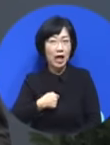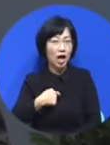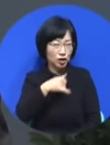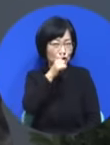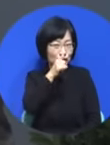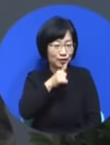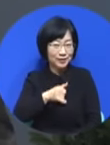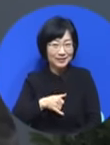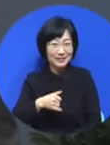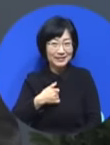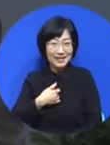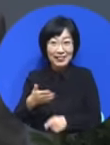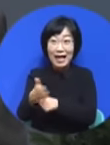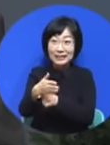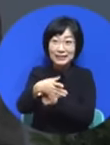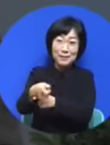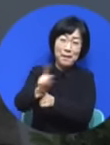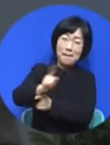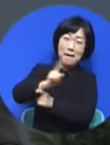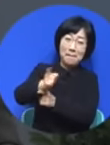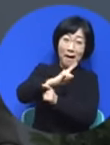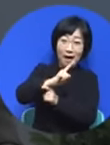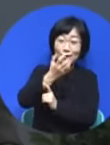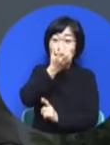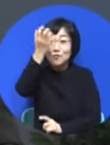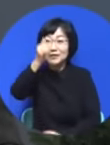꿔요. I do though. 왜냐? 좋아하니까.